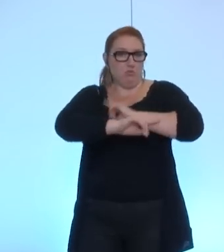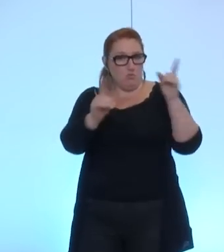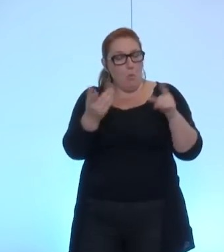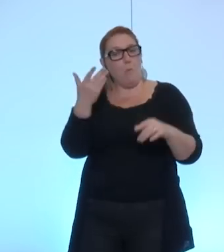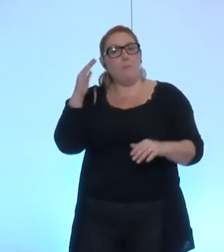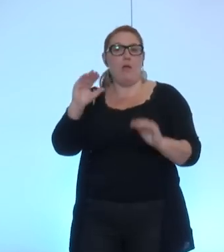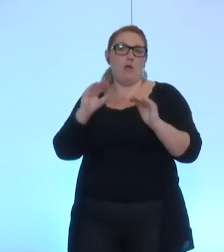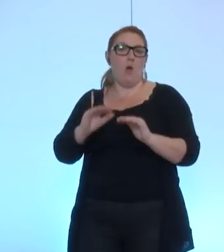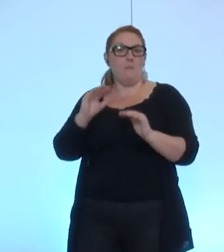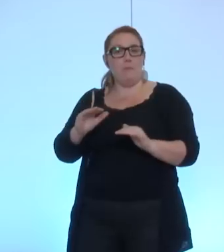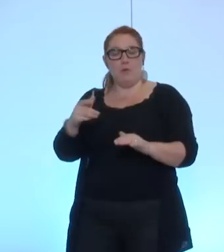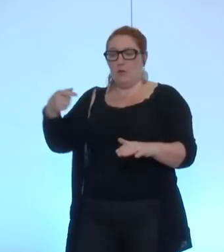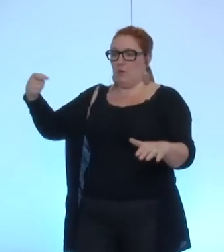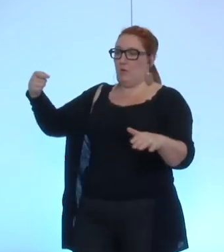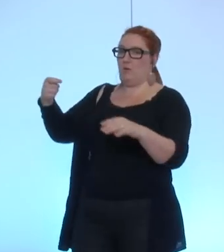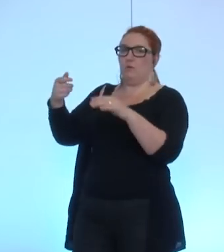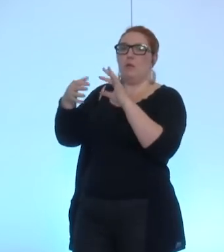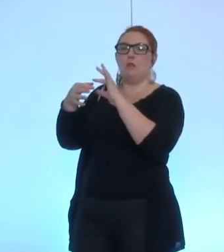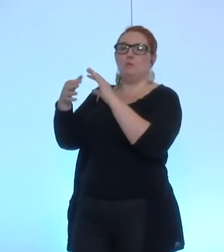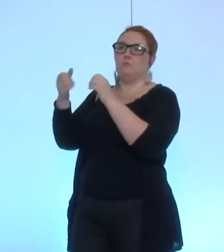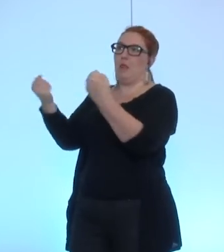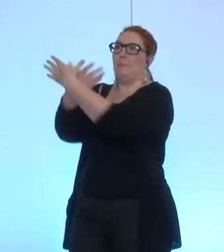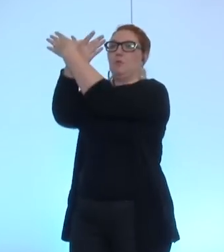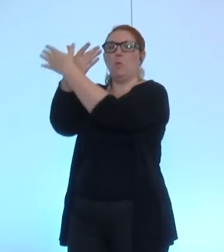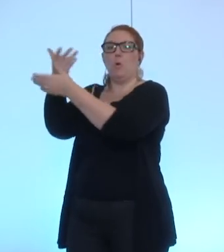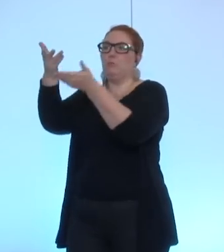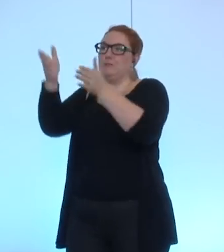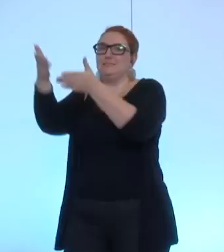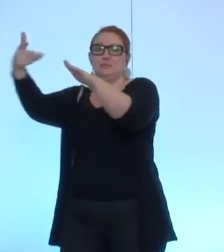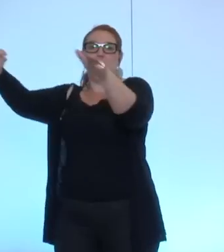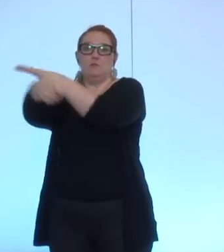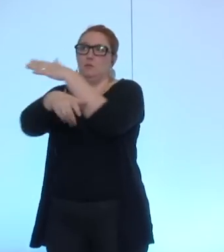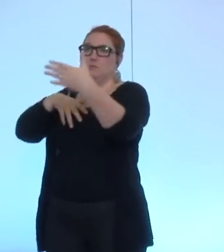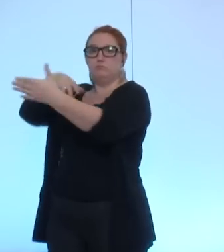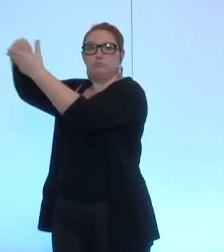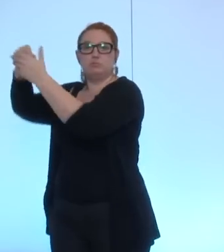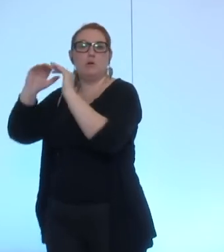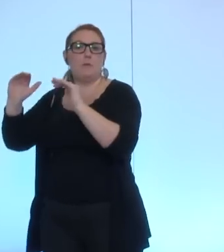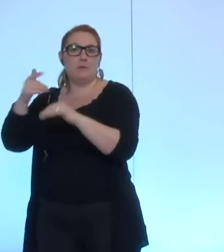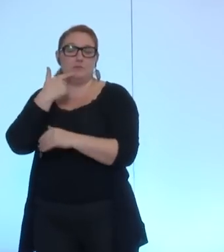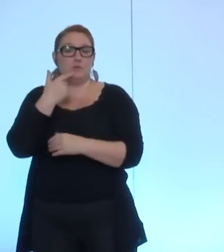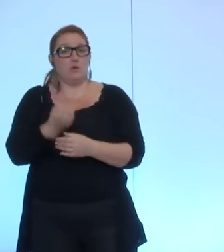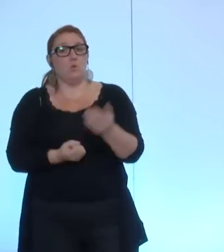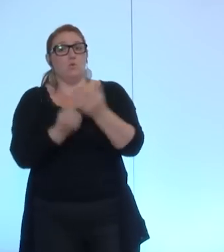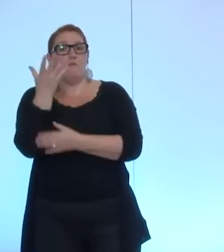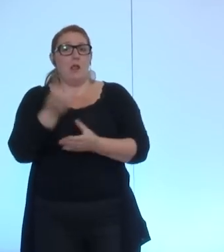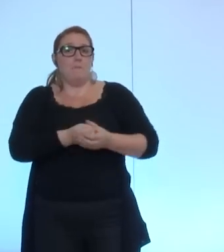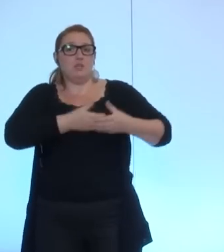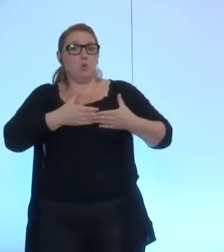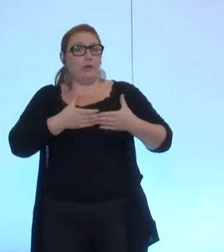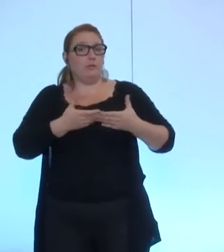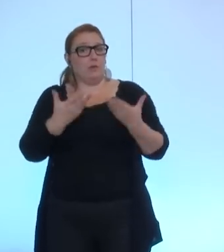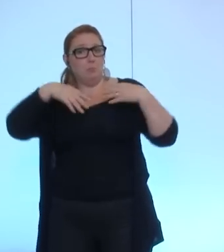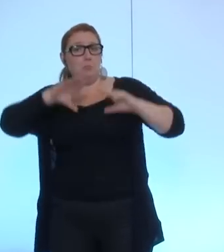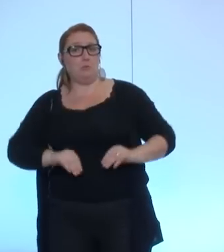décisions de financement de l'intercommunalité. Donc, quelle est la position de la nouvelle majorité sur ce sujet alors que